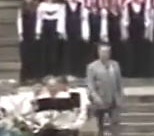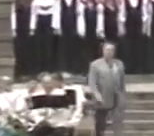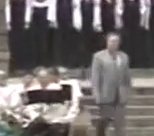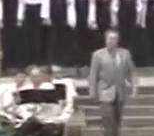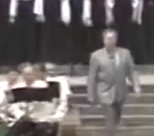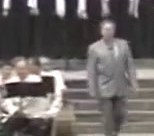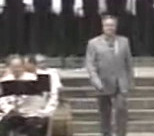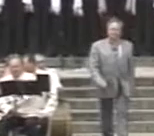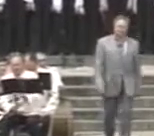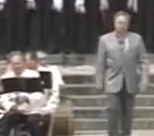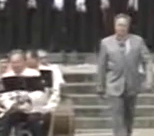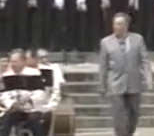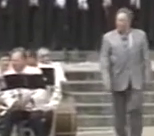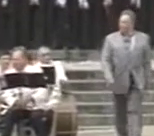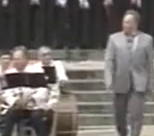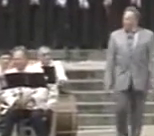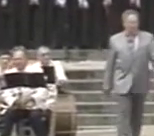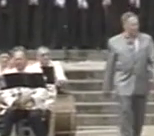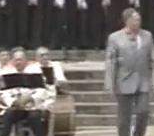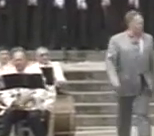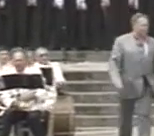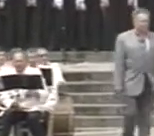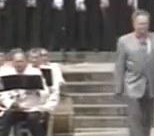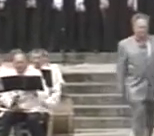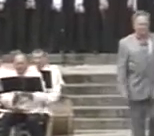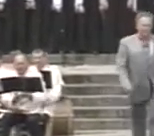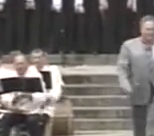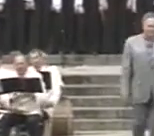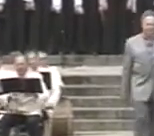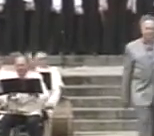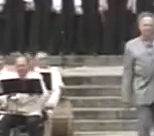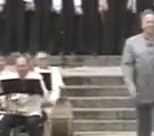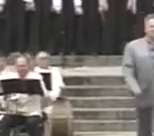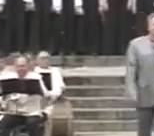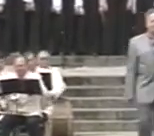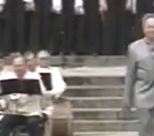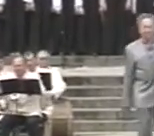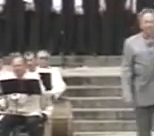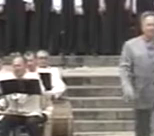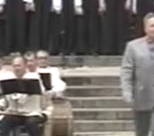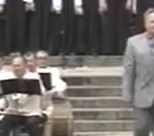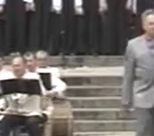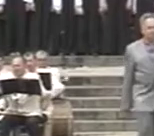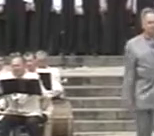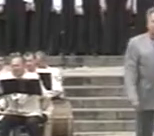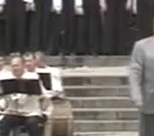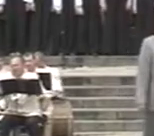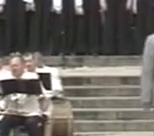нехай святяться чесні твої руки. Кобзарю мій, твоя бунтарська кров